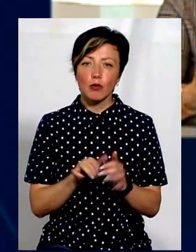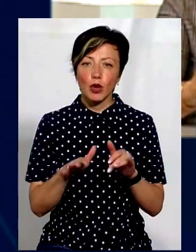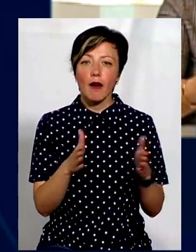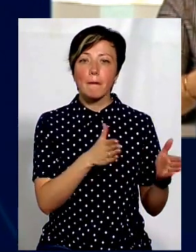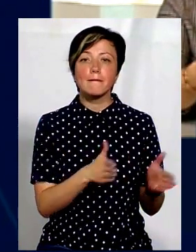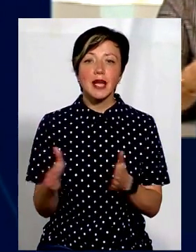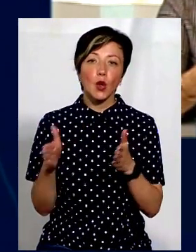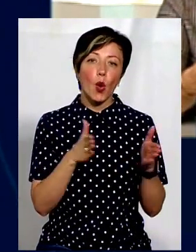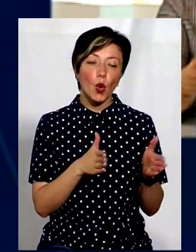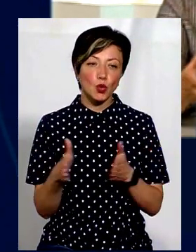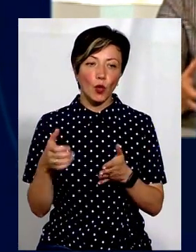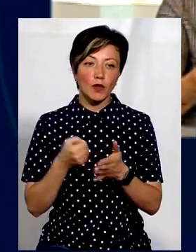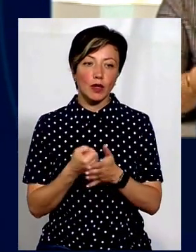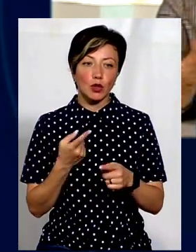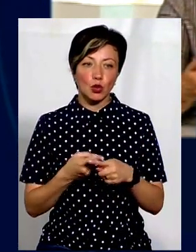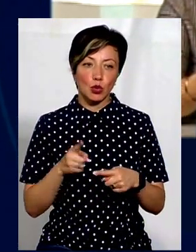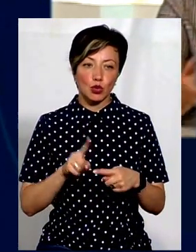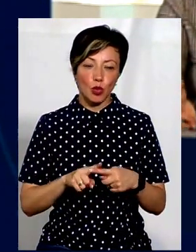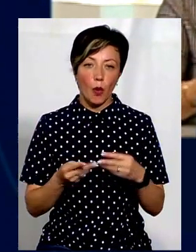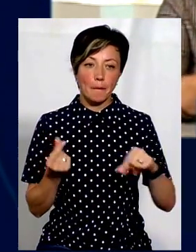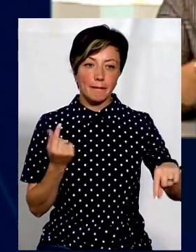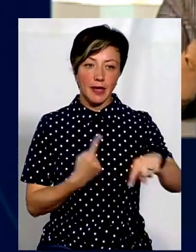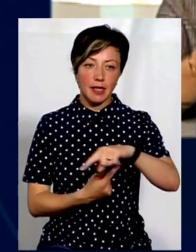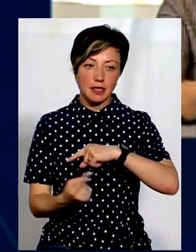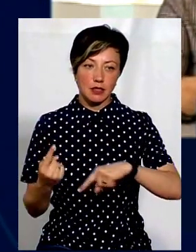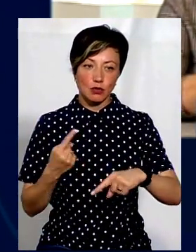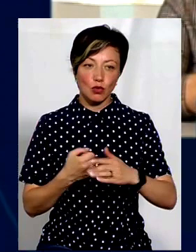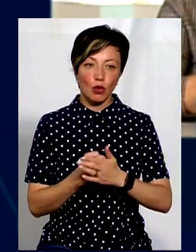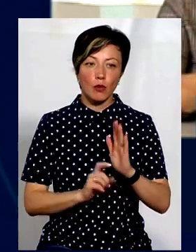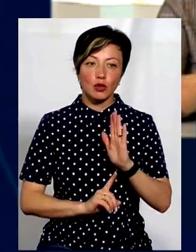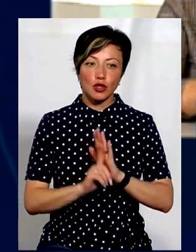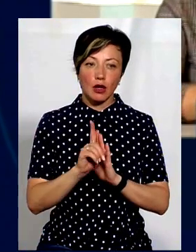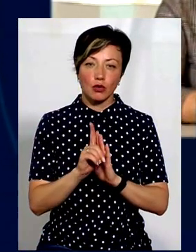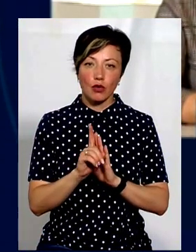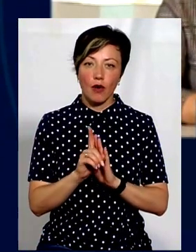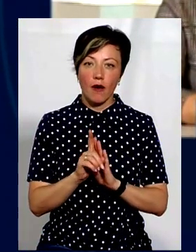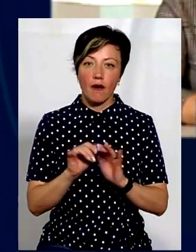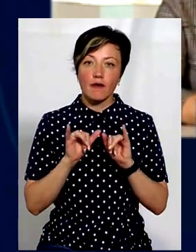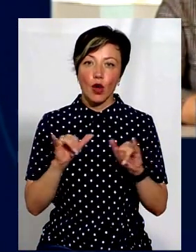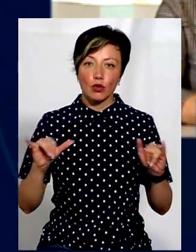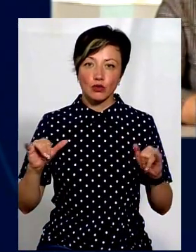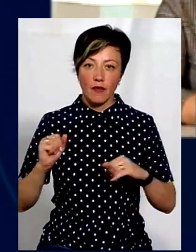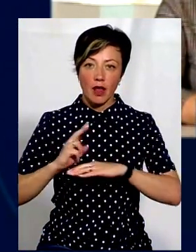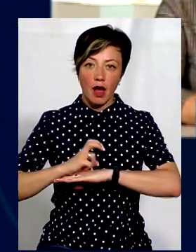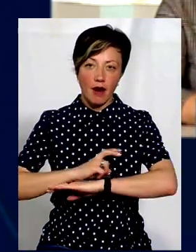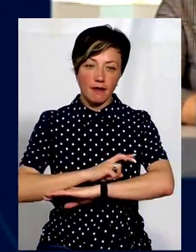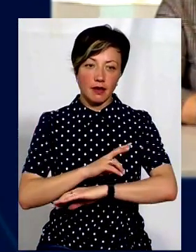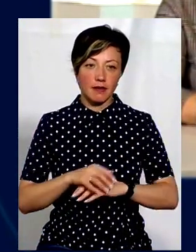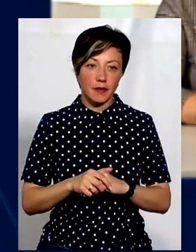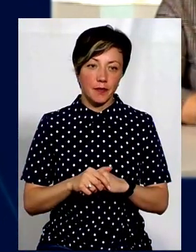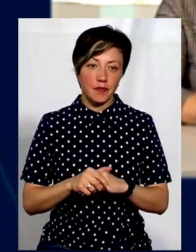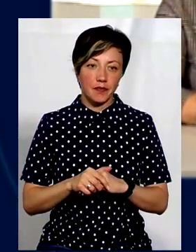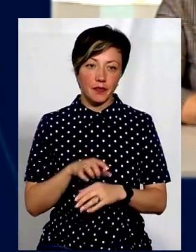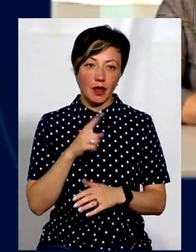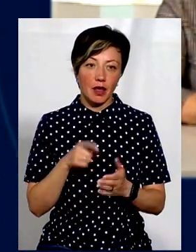підготовки до цього бізнесу, до початку вирощування равликів? Ну,